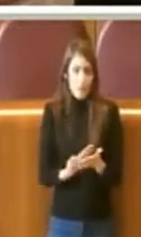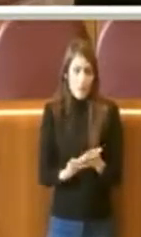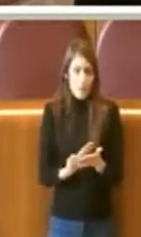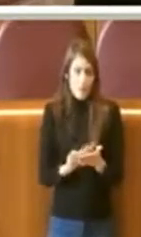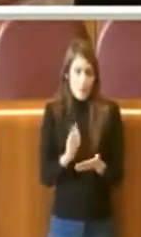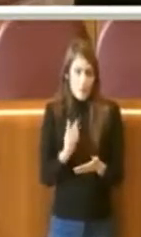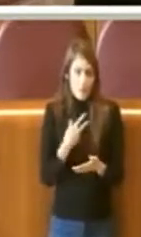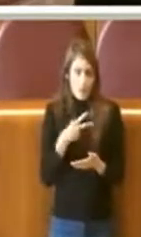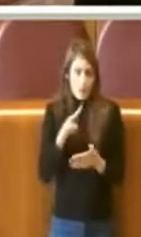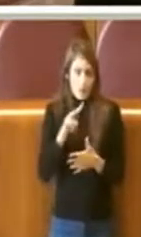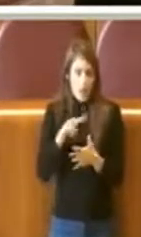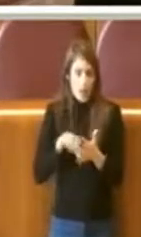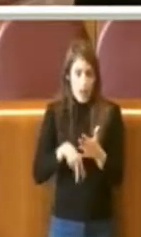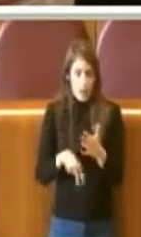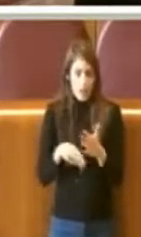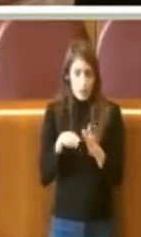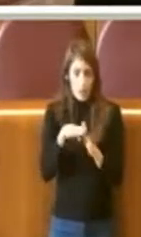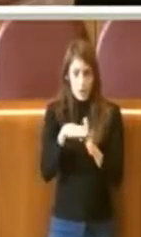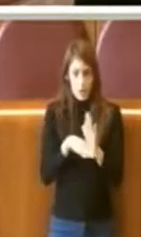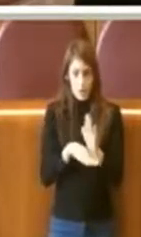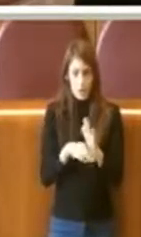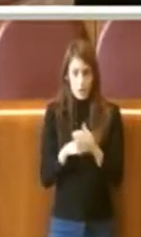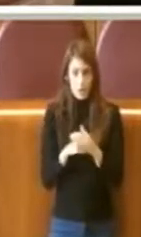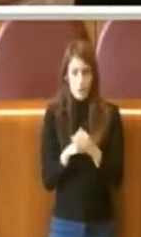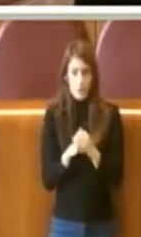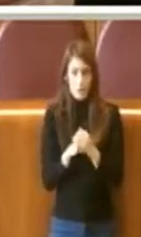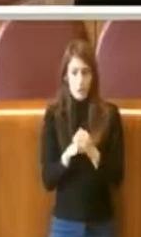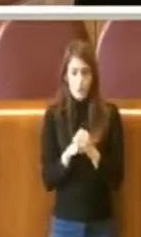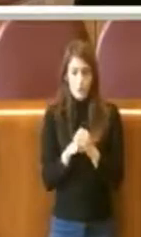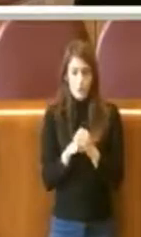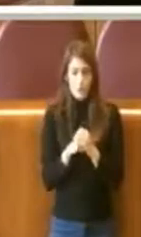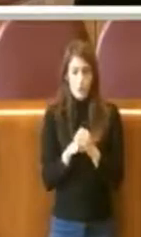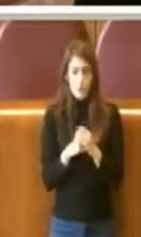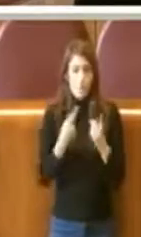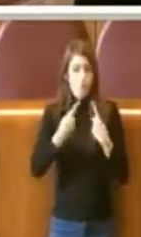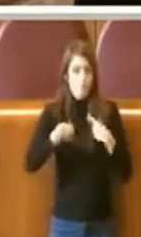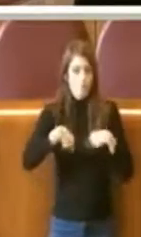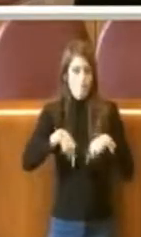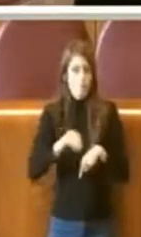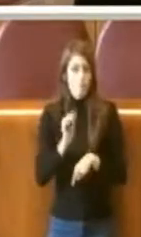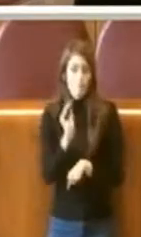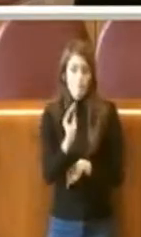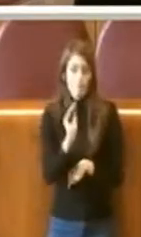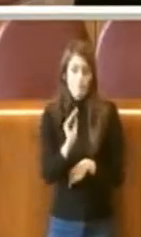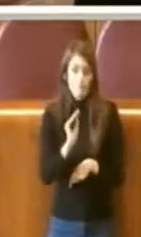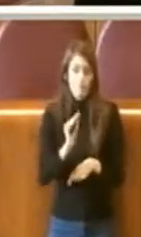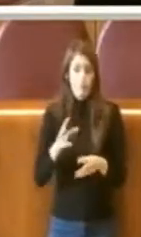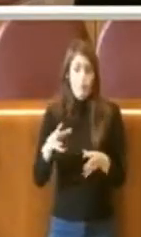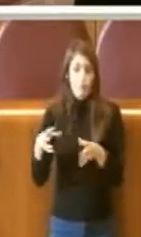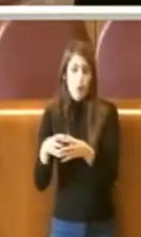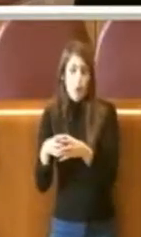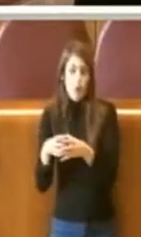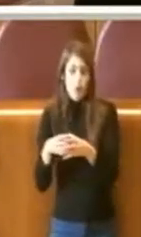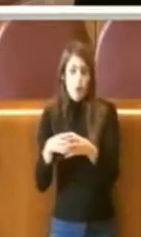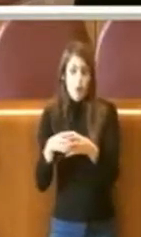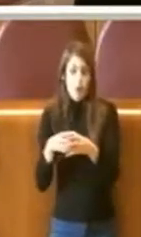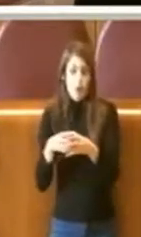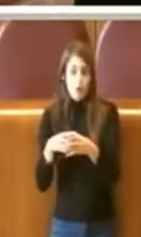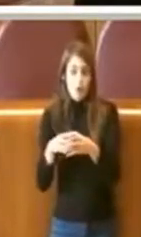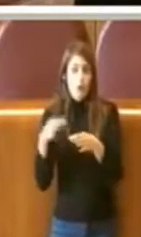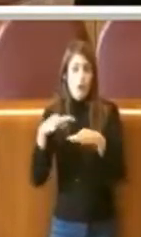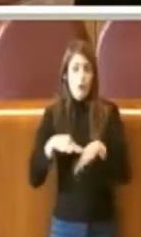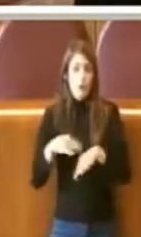il dispositivo. E quindi noi chiediamo che gli organi e le istituzioni competenti